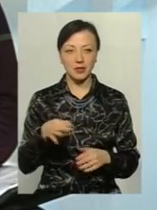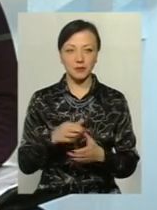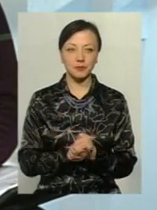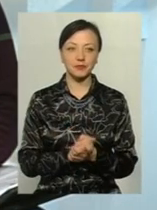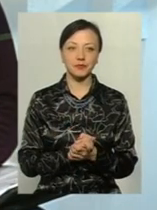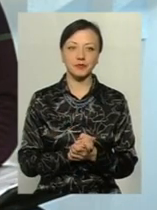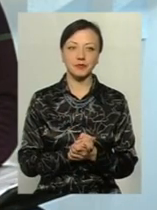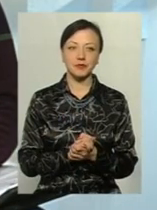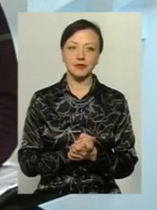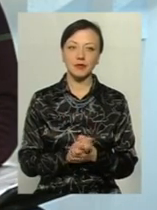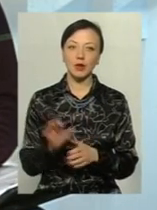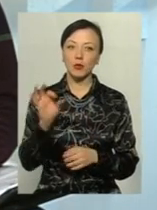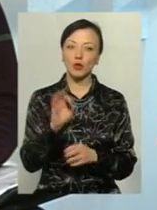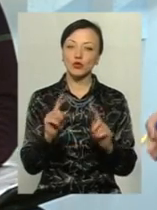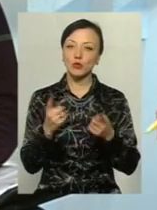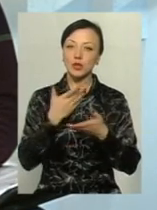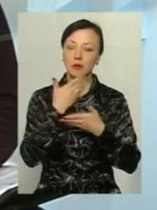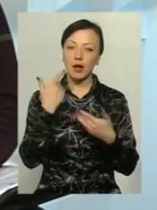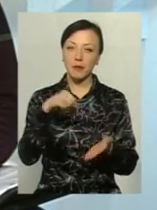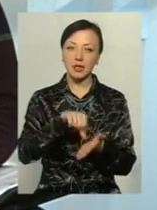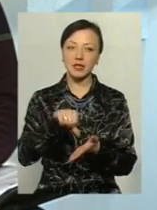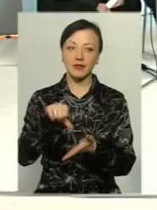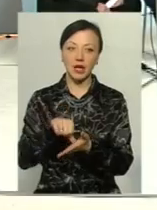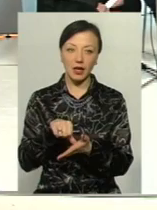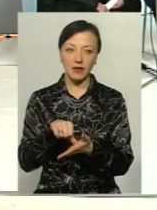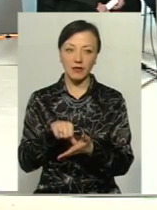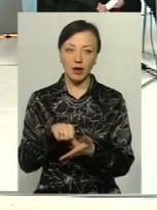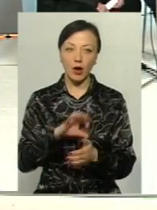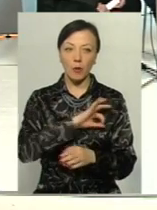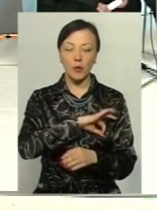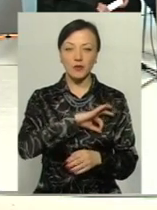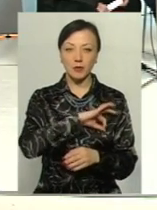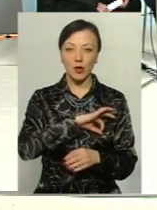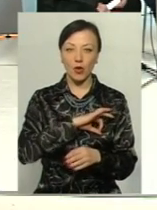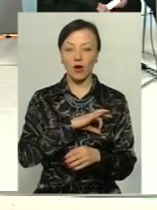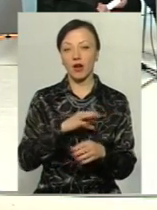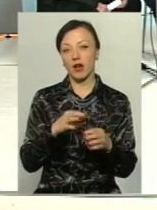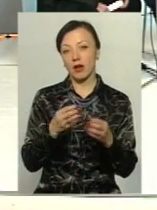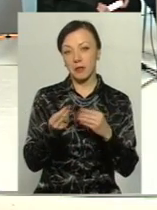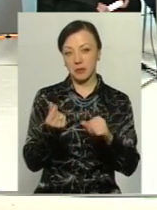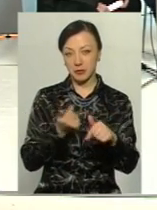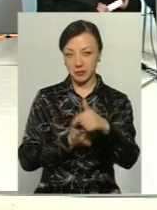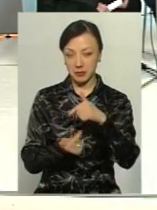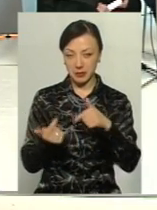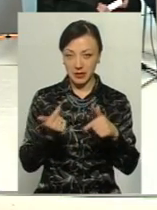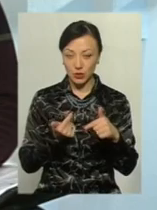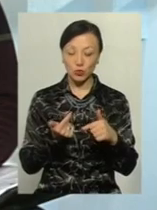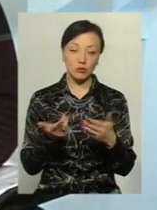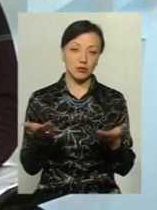А щодо того, чому немає представників профспілок вільного підприємництва? Я так розумію.